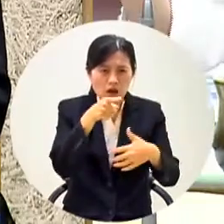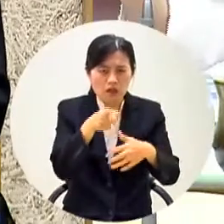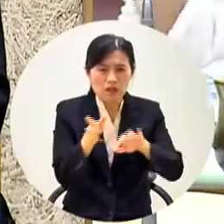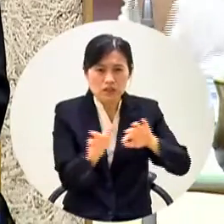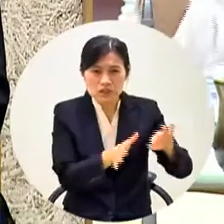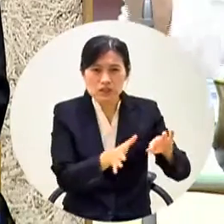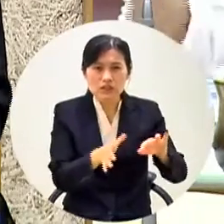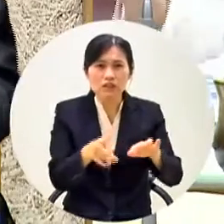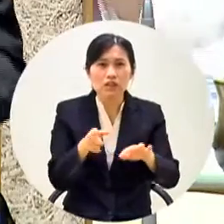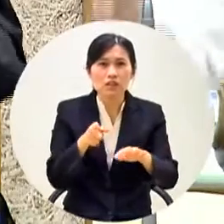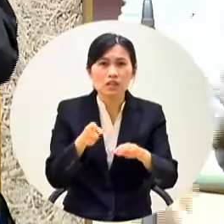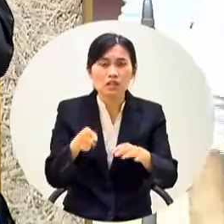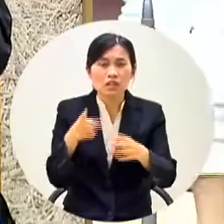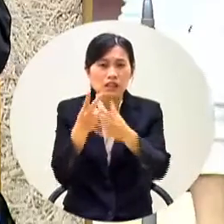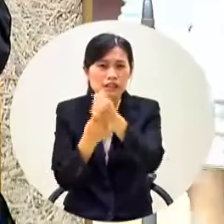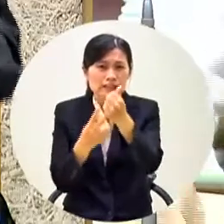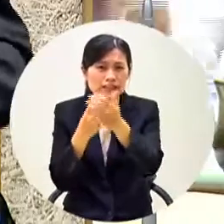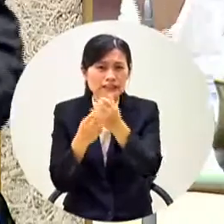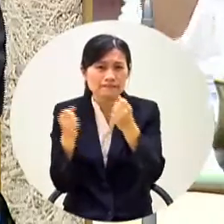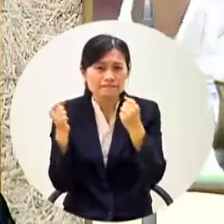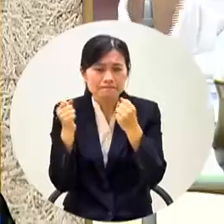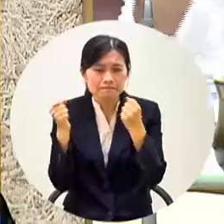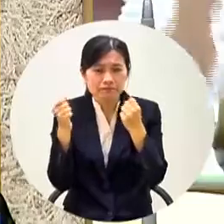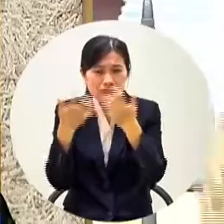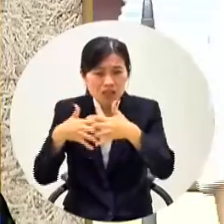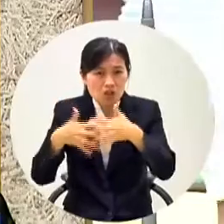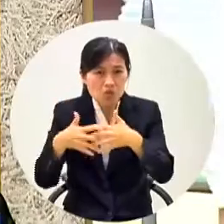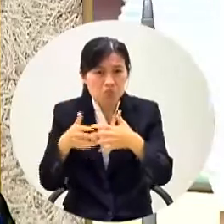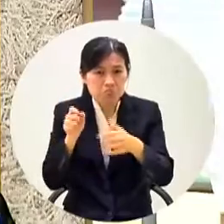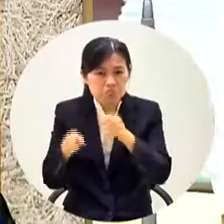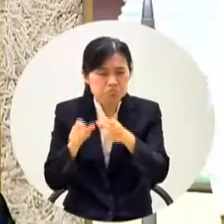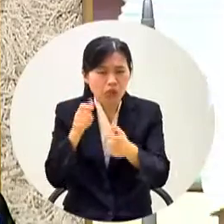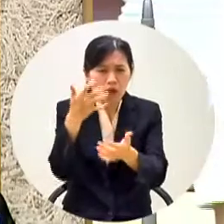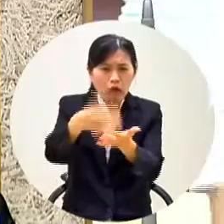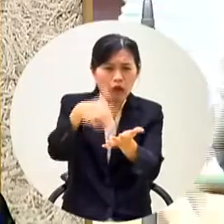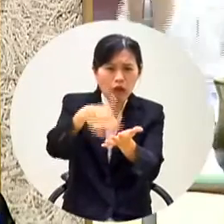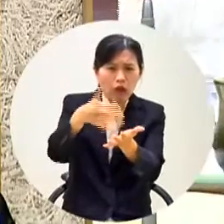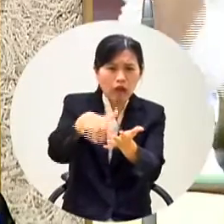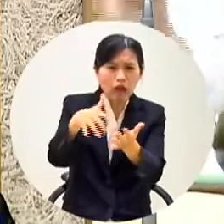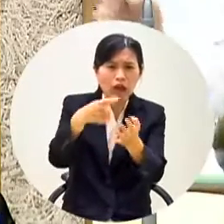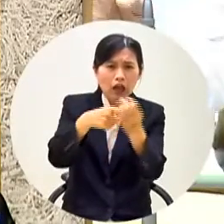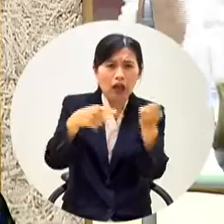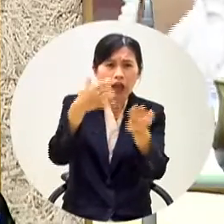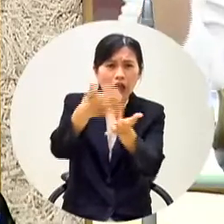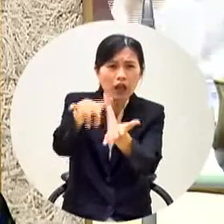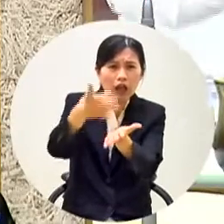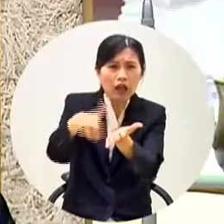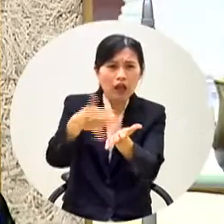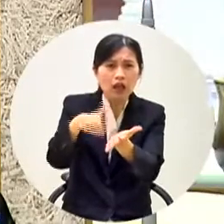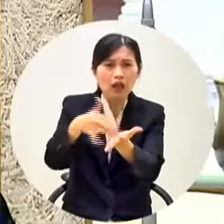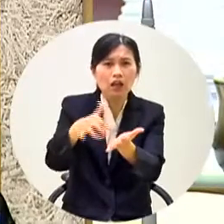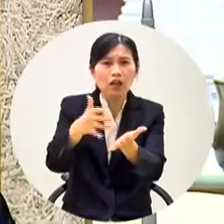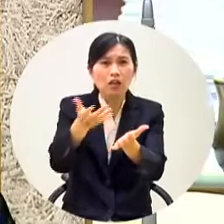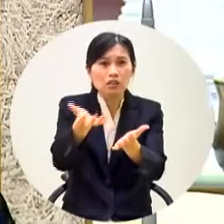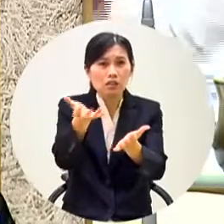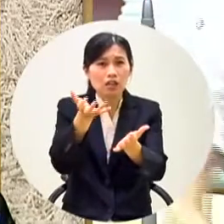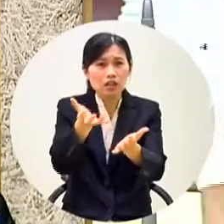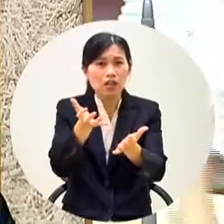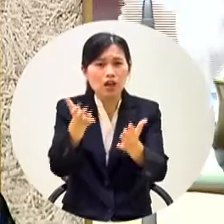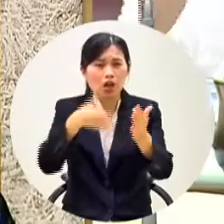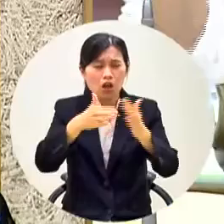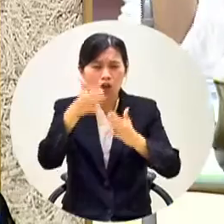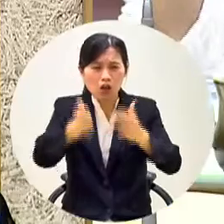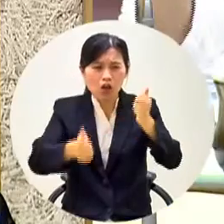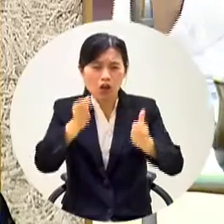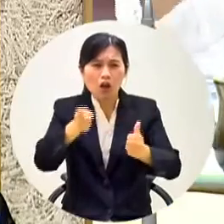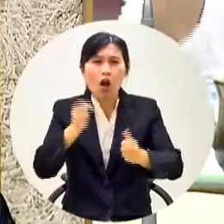設備雙機的採購案數量這麼多你們剛剛校長都舉手了